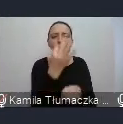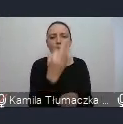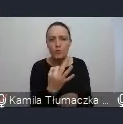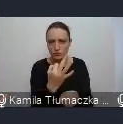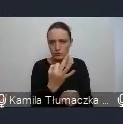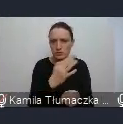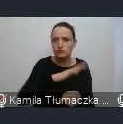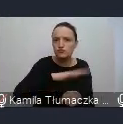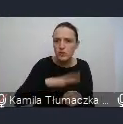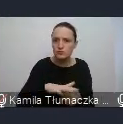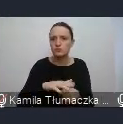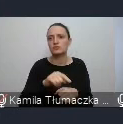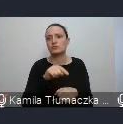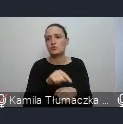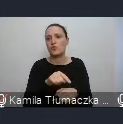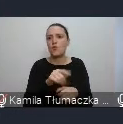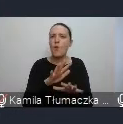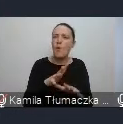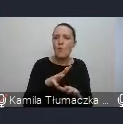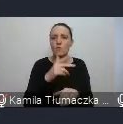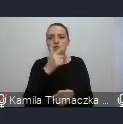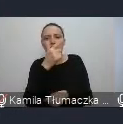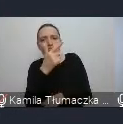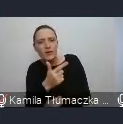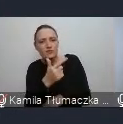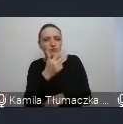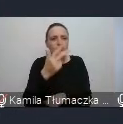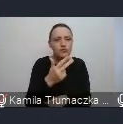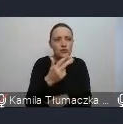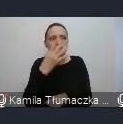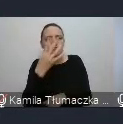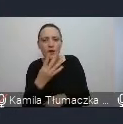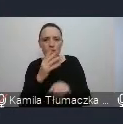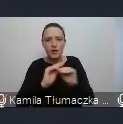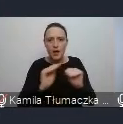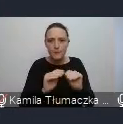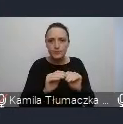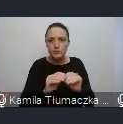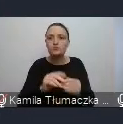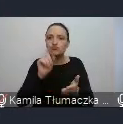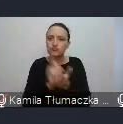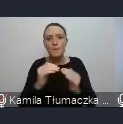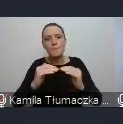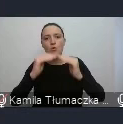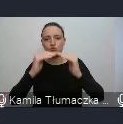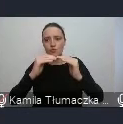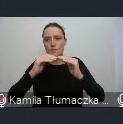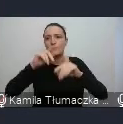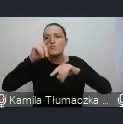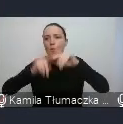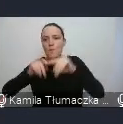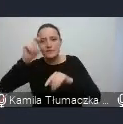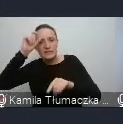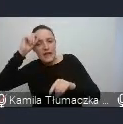podopiecznych po około 2-3 do 4 lat terapii osiąga poziom normy intelektualnej, jest w stanie